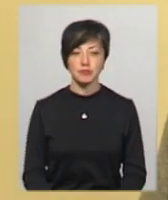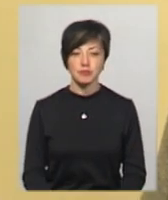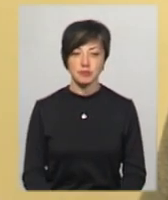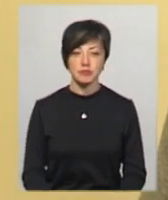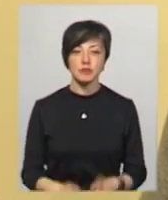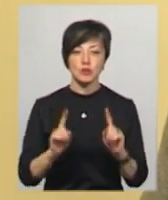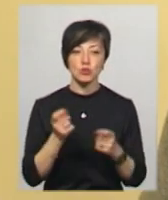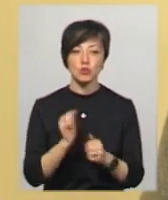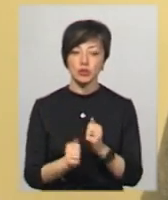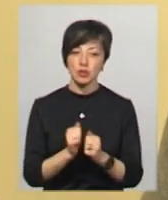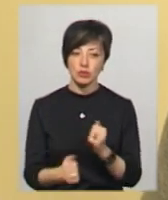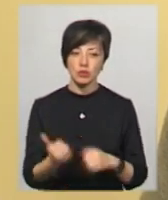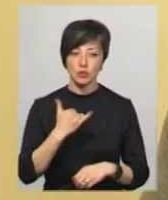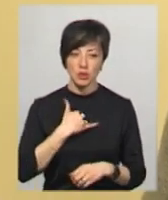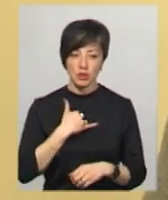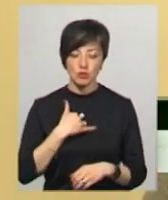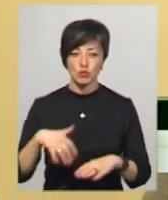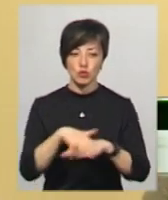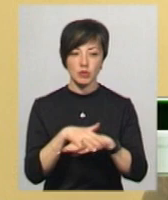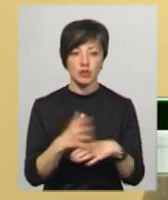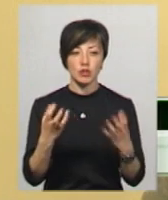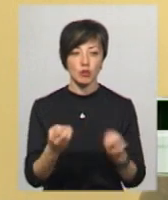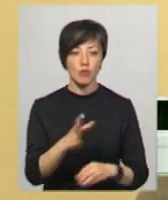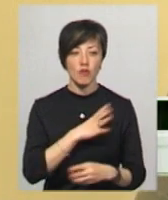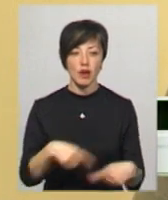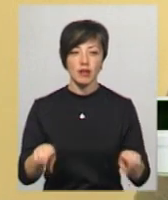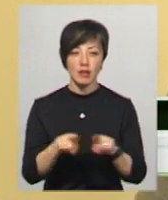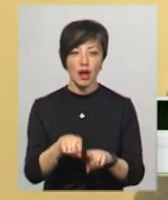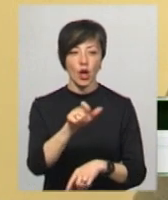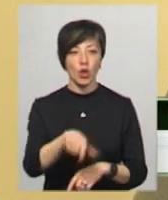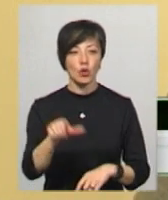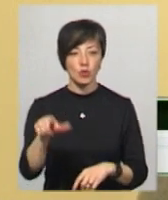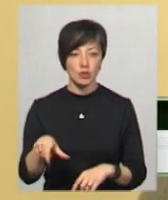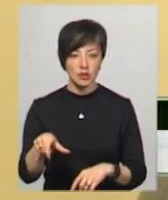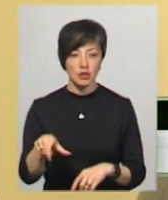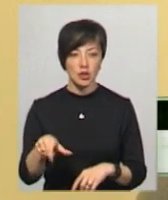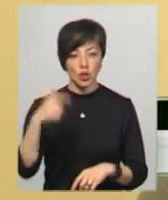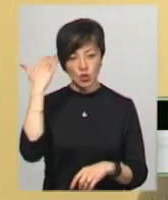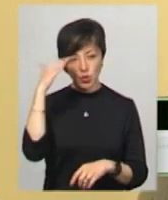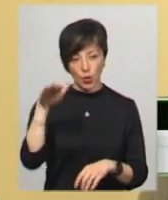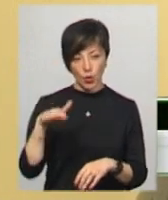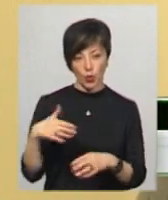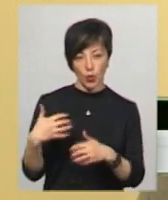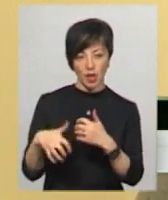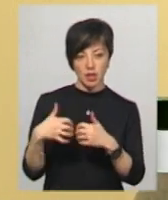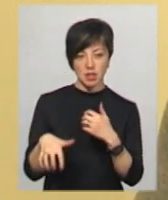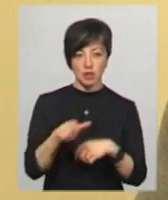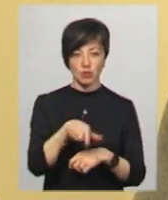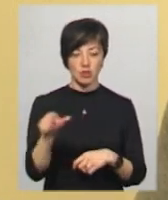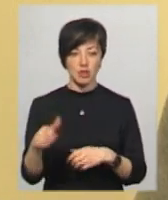Дуже часто в нашому суспільстві ще буває так, що люди стороняться людей з інвалідністю,